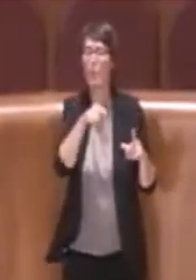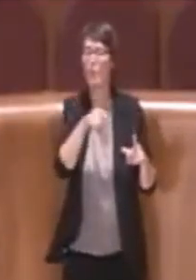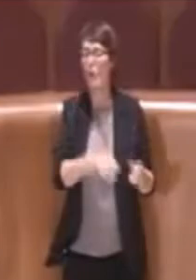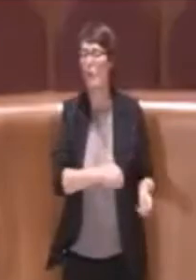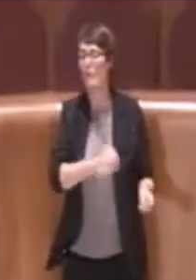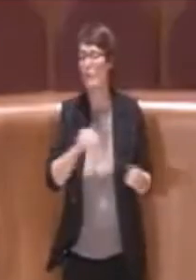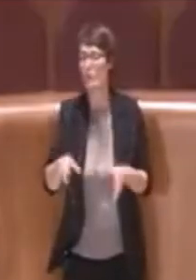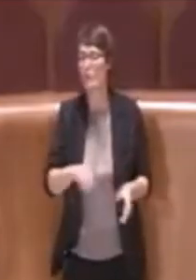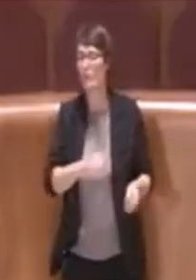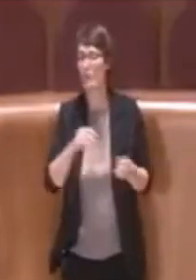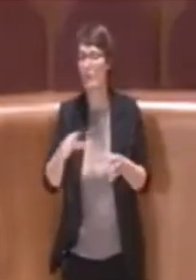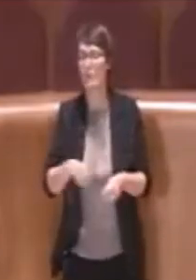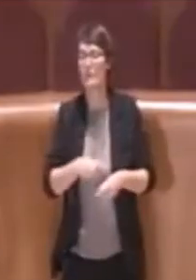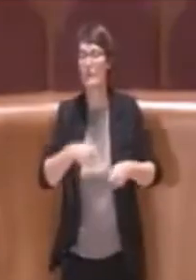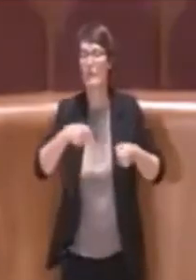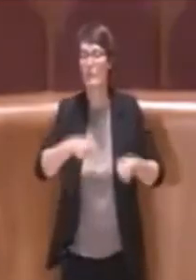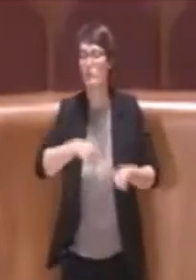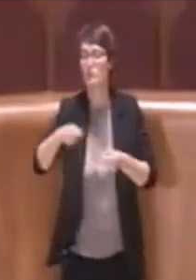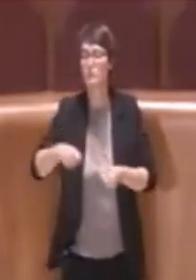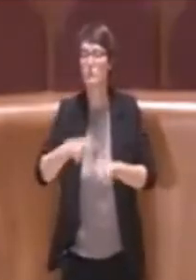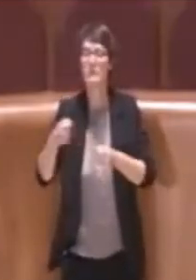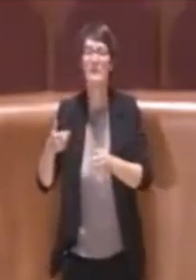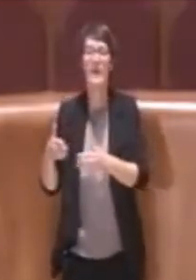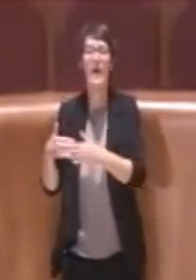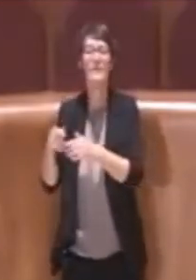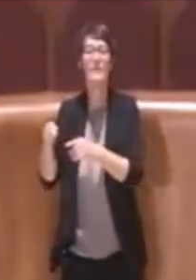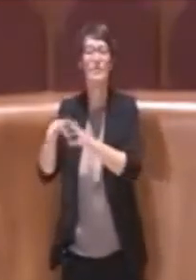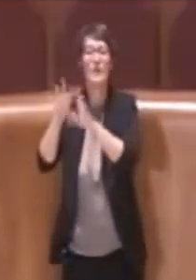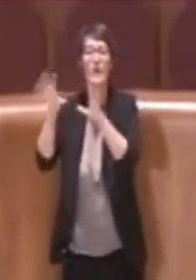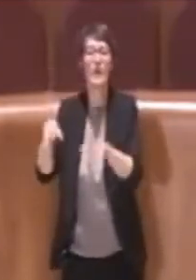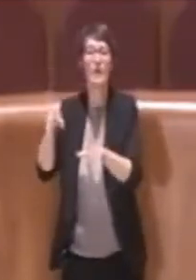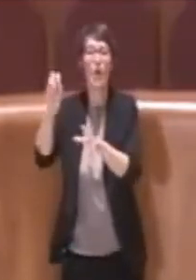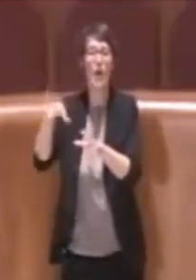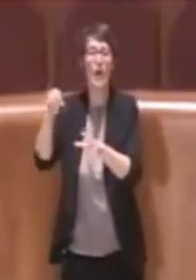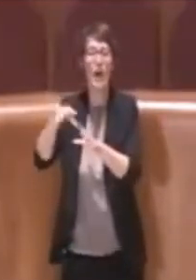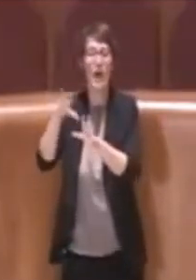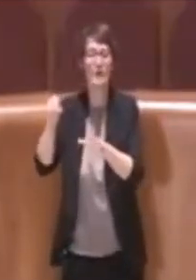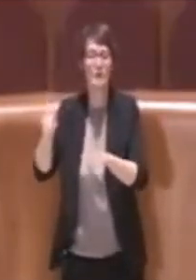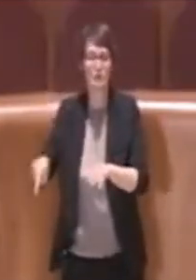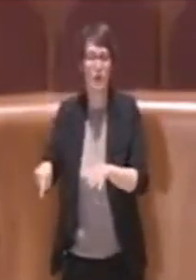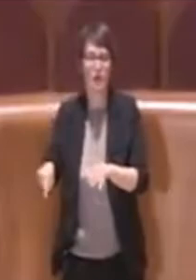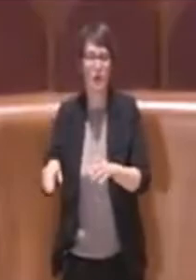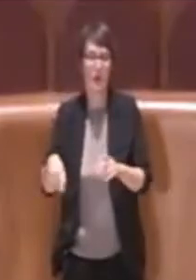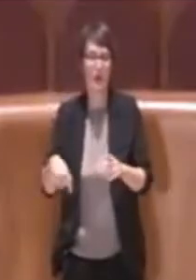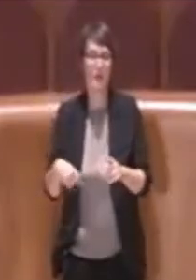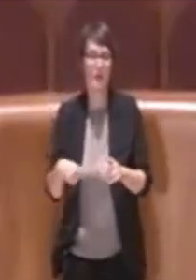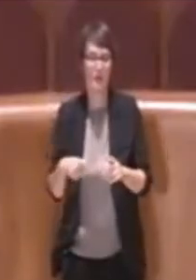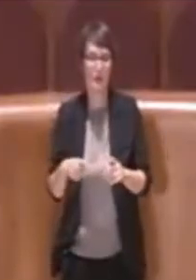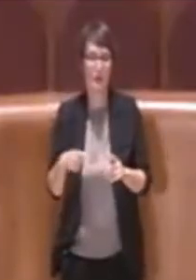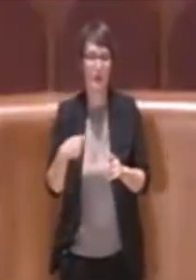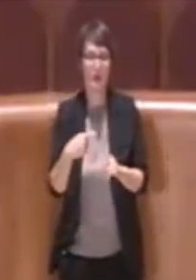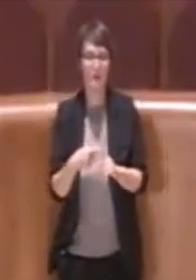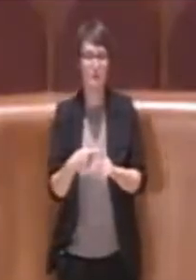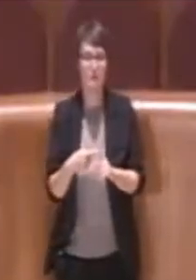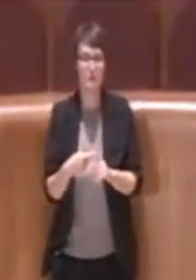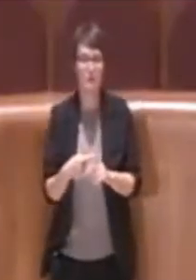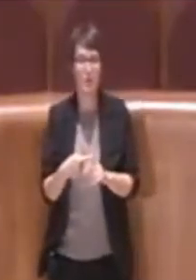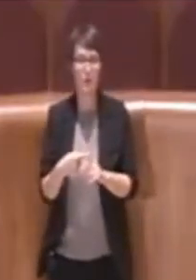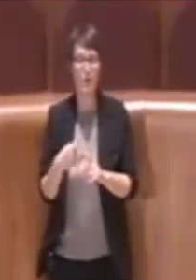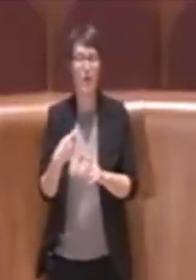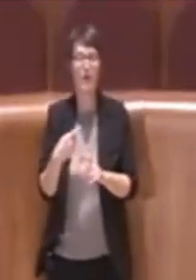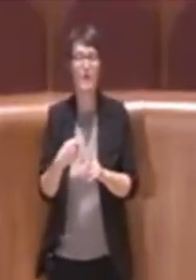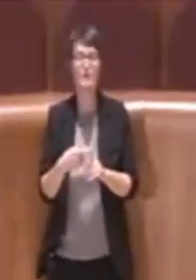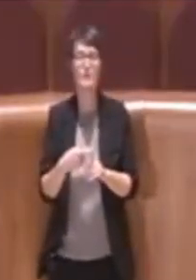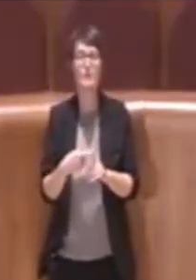faccio un riferimento anche all'ordine del giorno precedente, ricordo che attraverso le attività di indagine